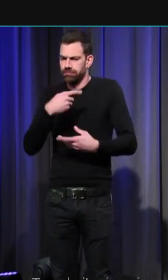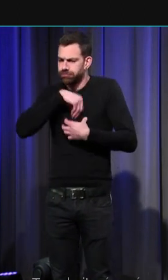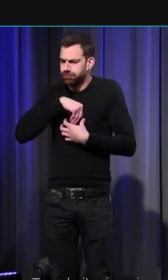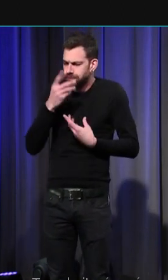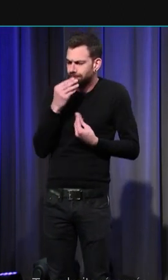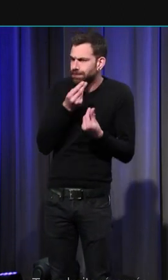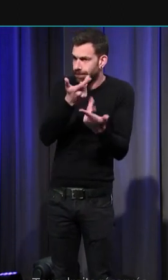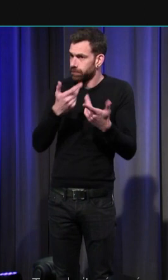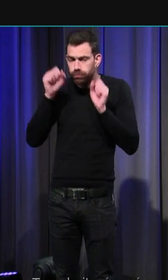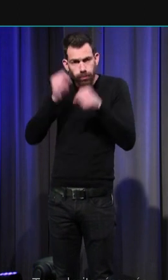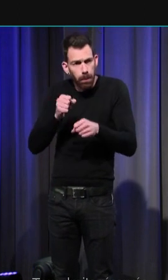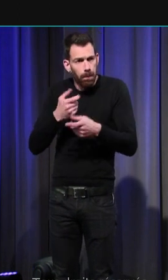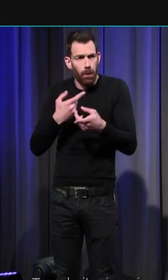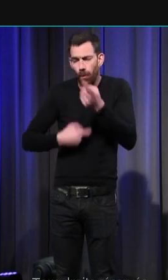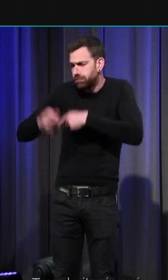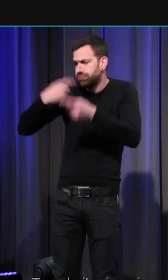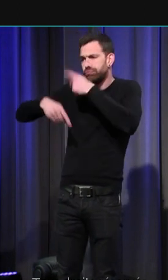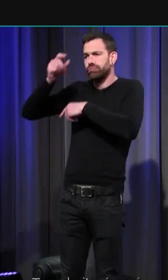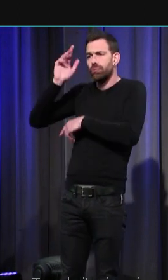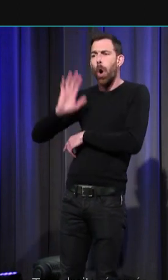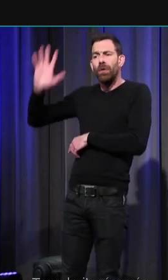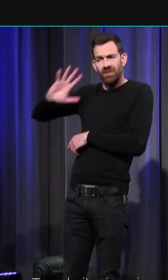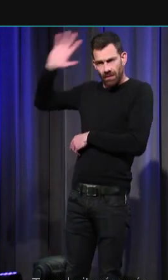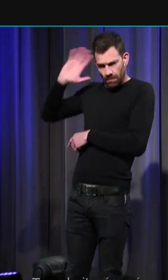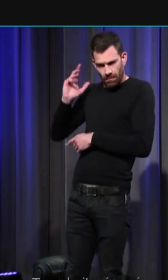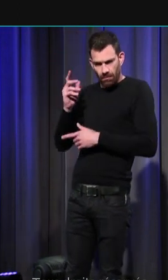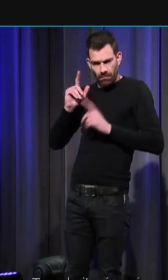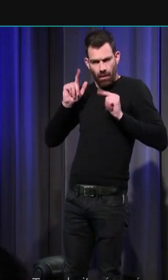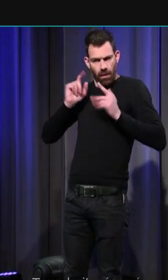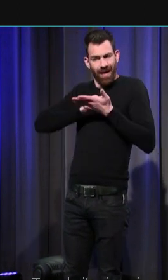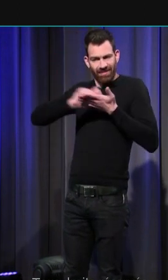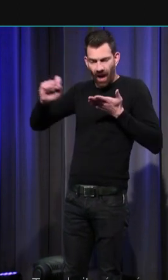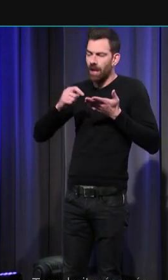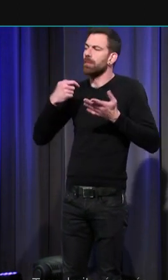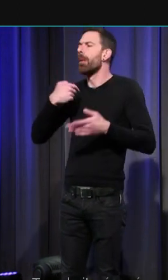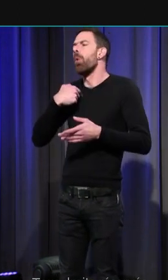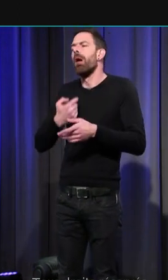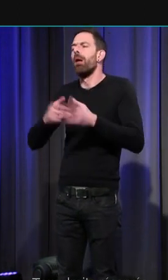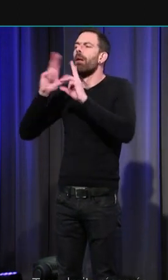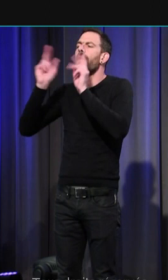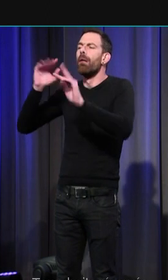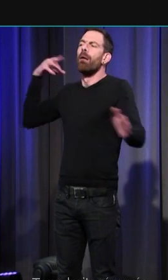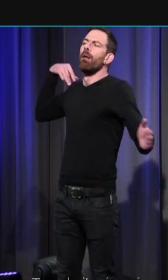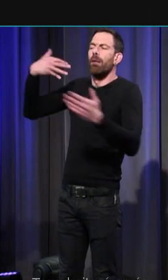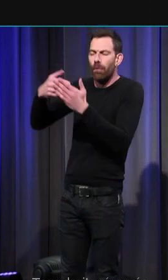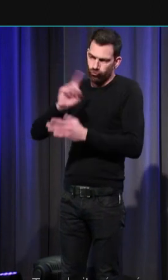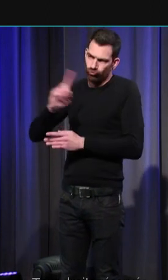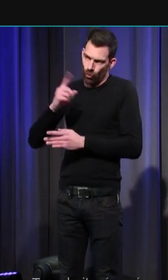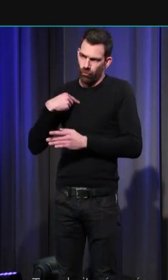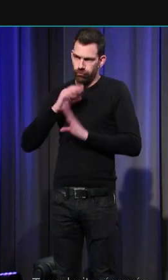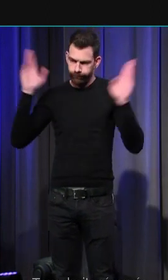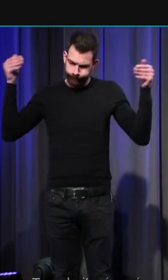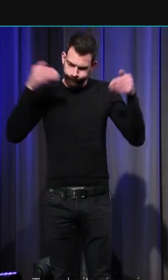jusqu'à l'Antiquité, jusqu'à Thucydide ou à Tite-Live, mais je n'irai pas aussi loin. Je me contenterai de